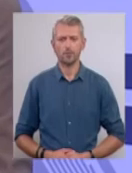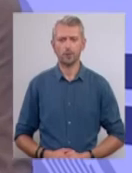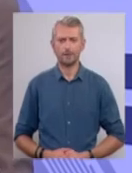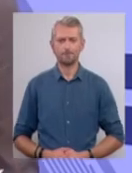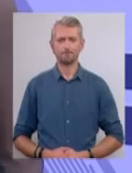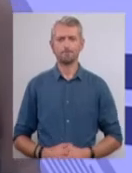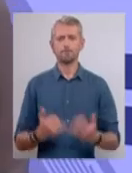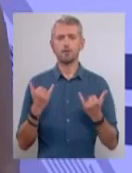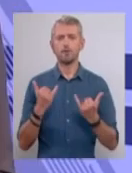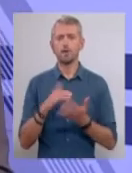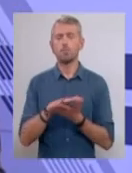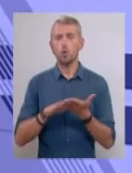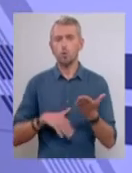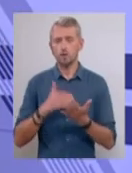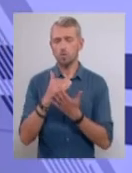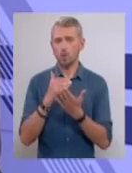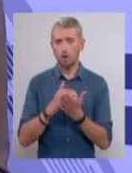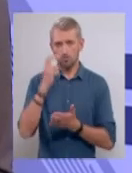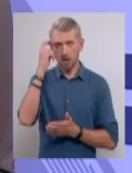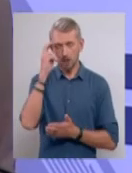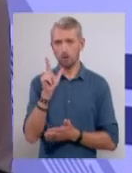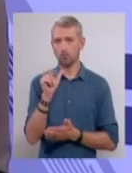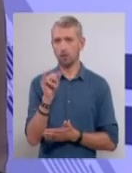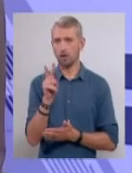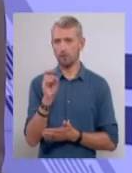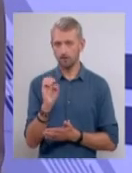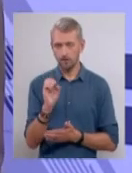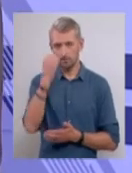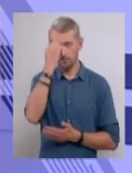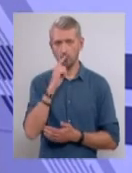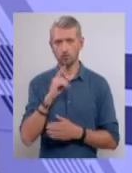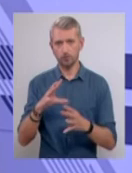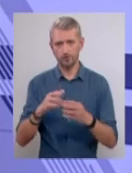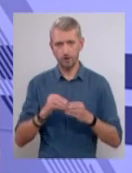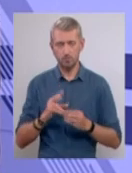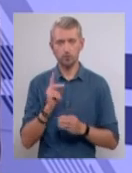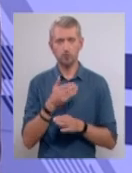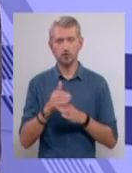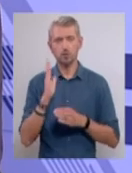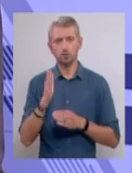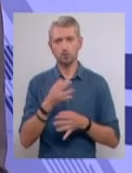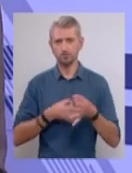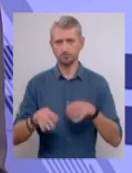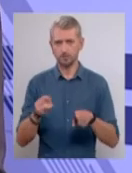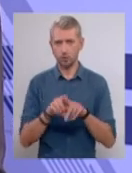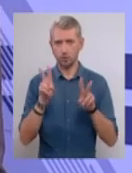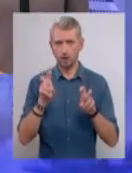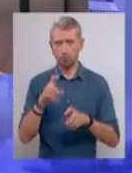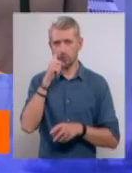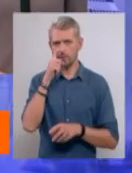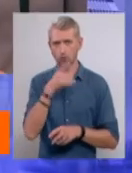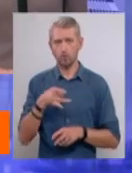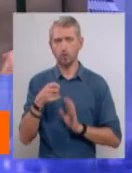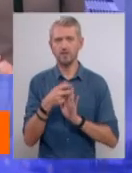В ефірі продовження програми Київ Лайф. Дякую, що ви з нами. І в другій частині програми будемо говорити про таке. У Броварському